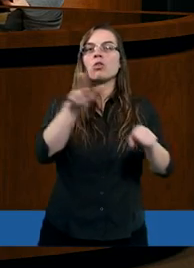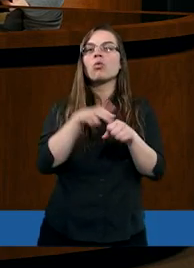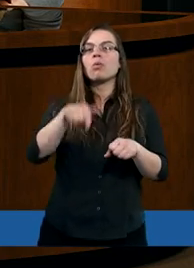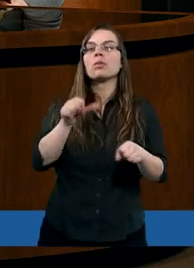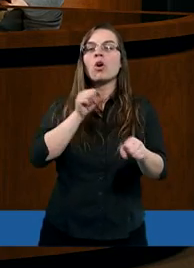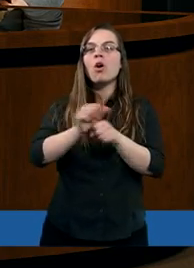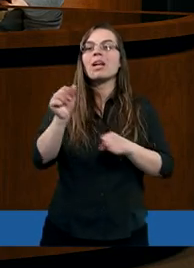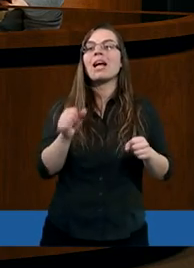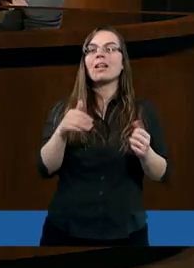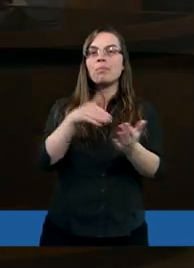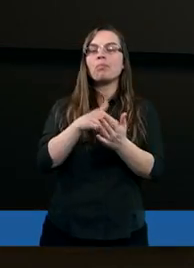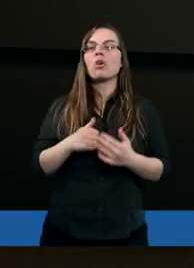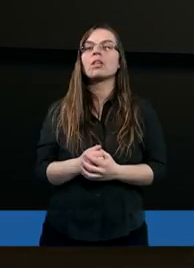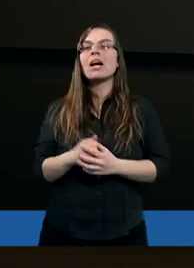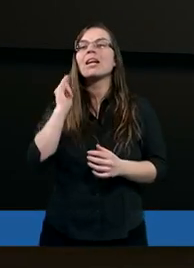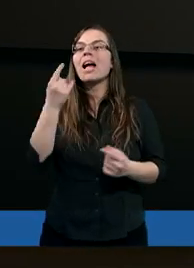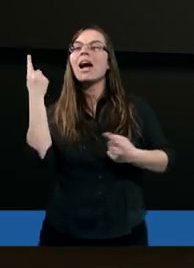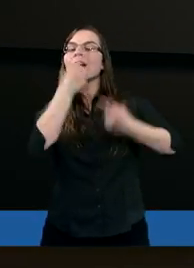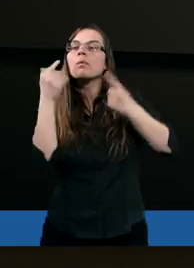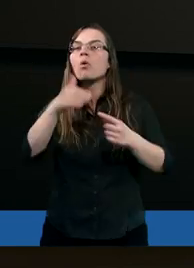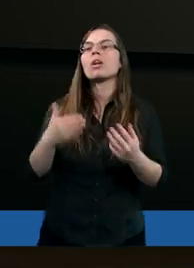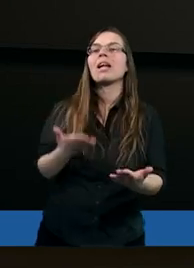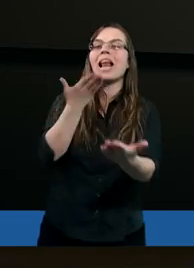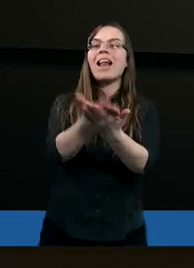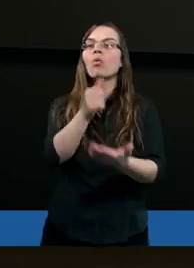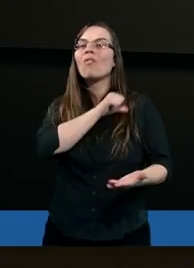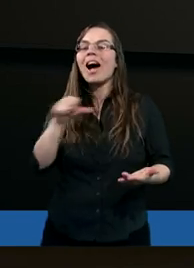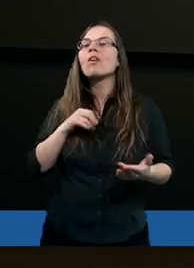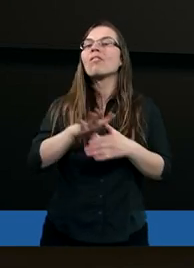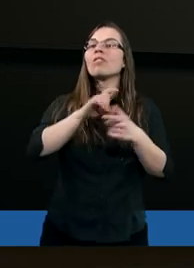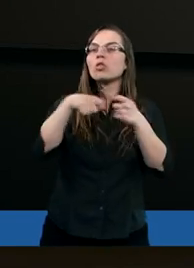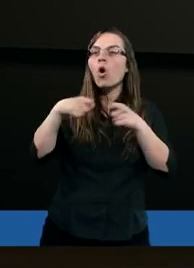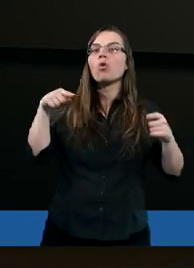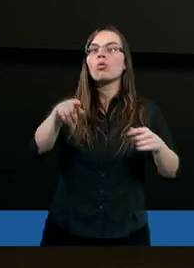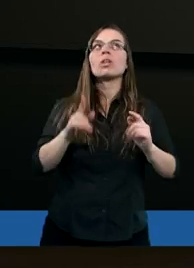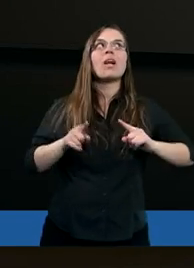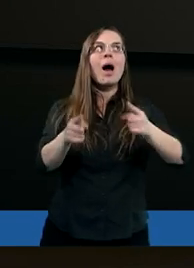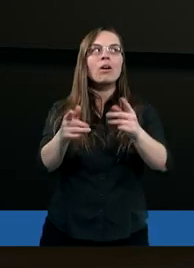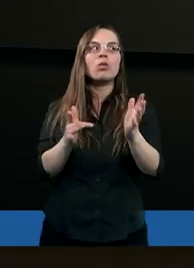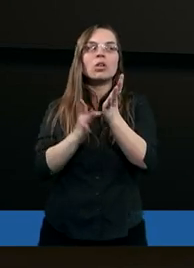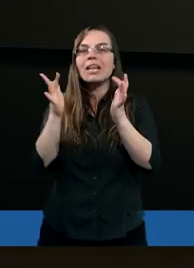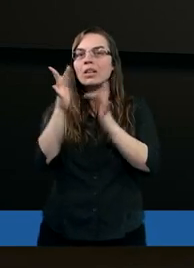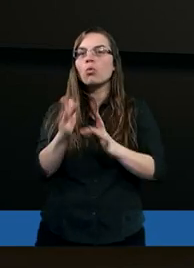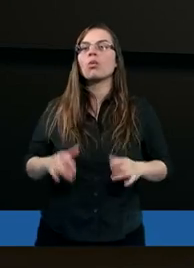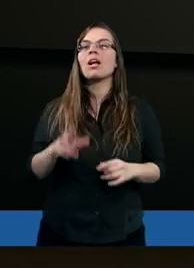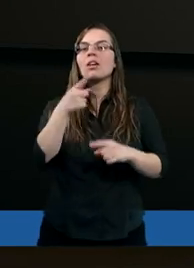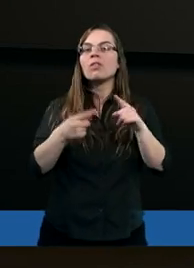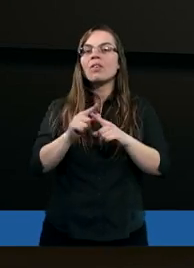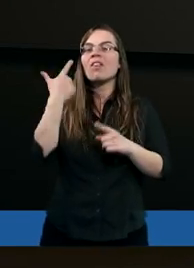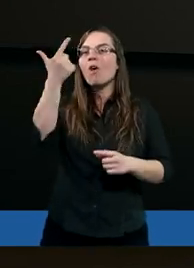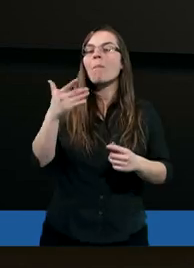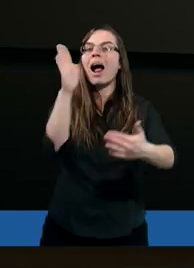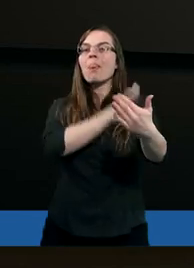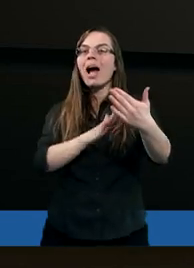Jezusa Chrystusa. Jakieś myśli się nam może nasuwają w związku z działalnością Chrystusa, z tymi dwoma